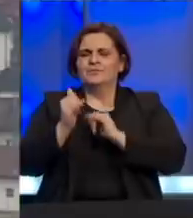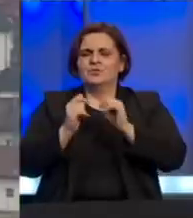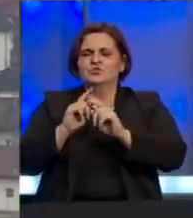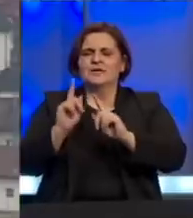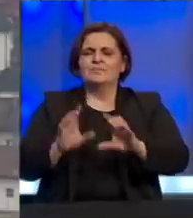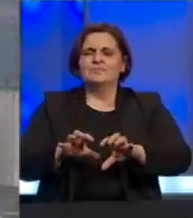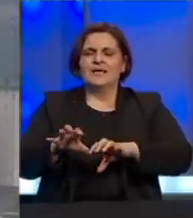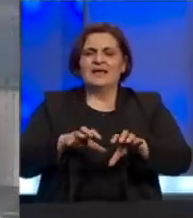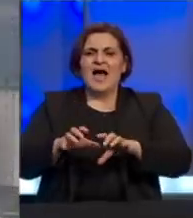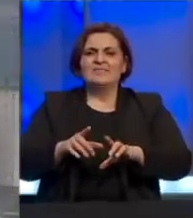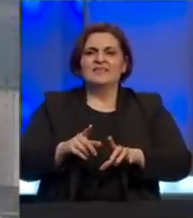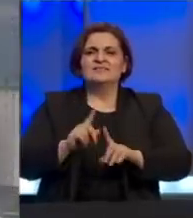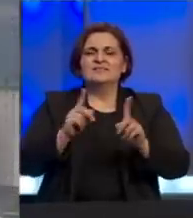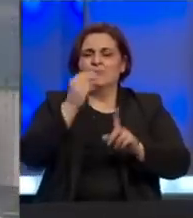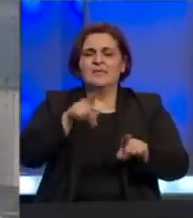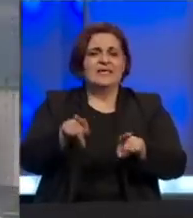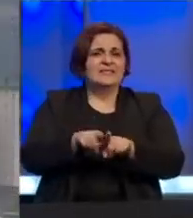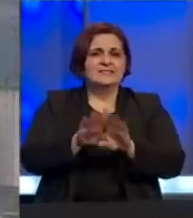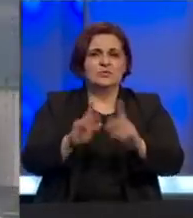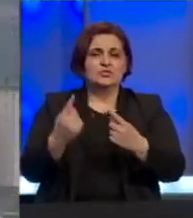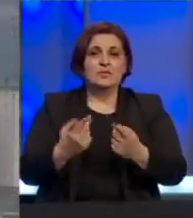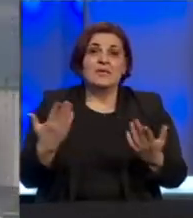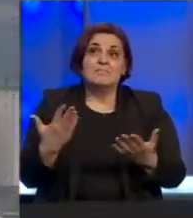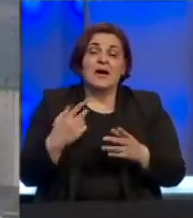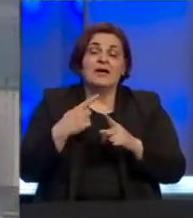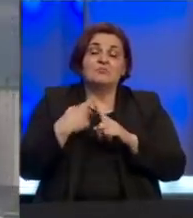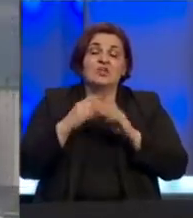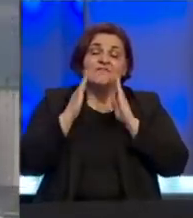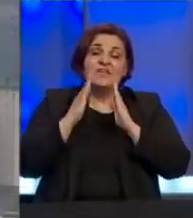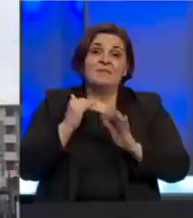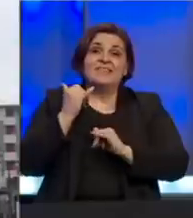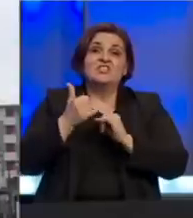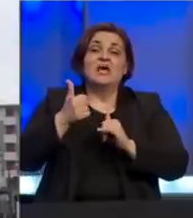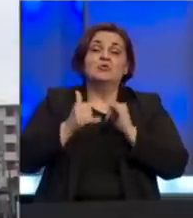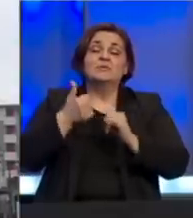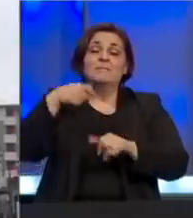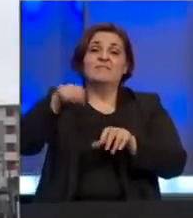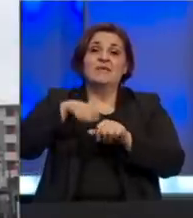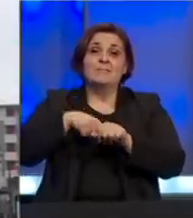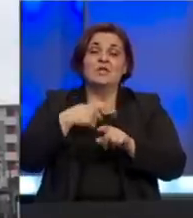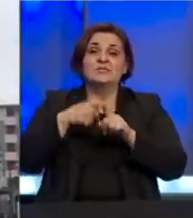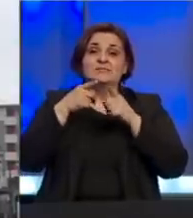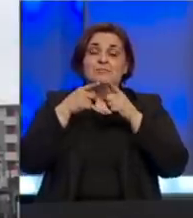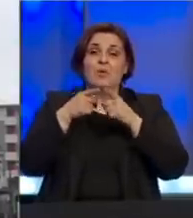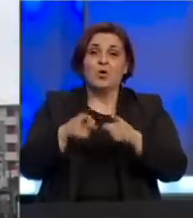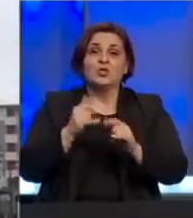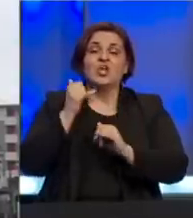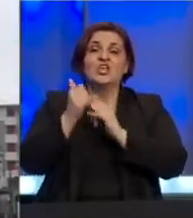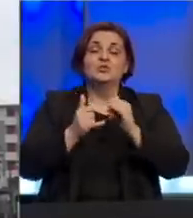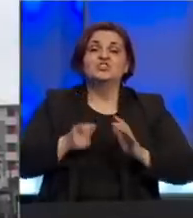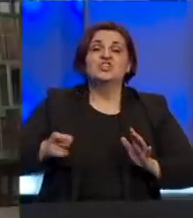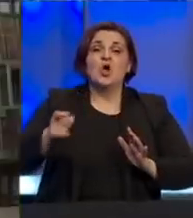Srpske su jednako bez posla Ipak optimistično vjeruju da će se turizam prvi oporaviti Zbog toga su iz turističke